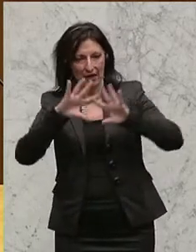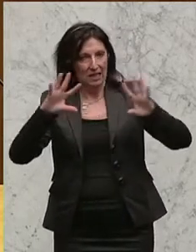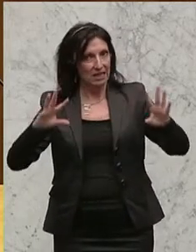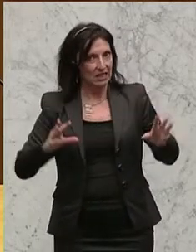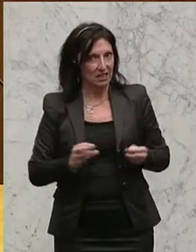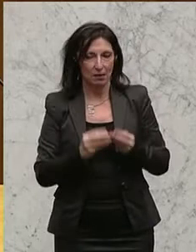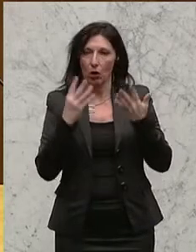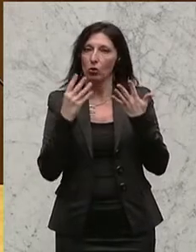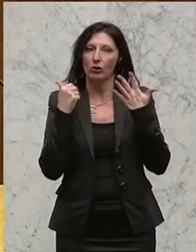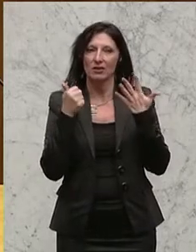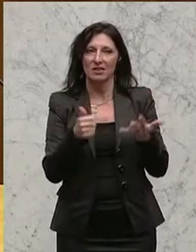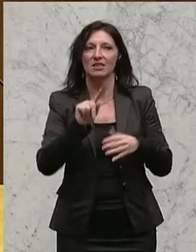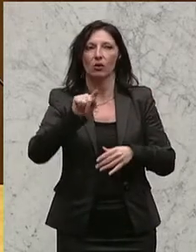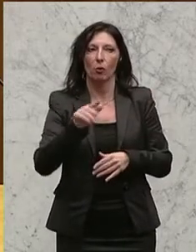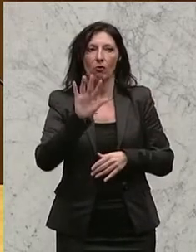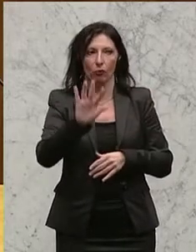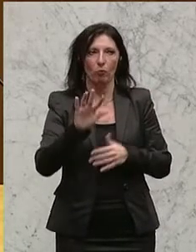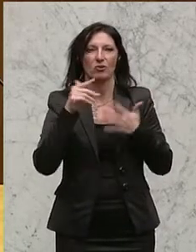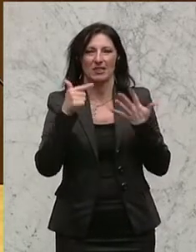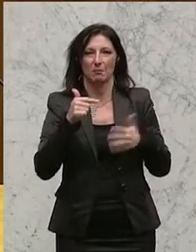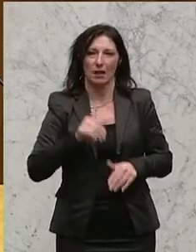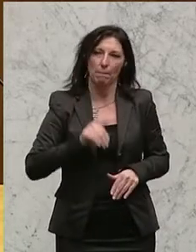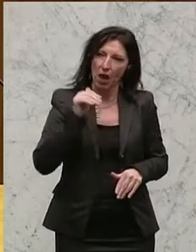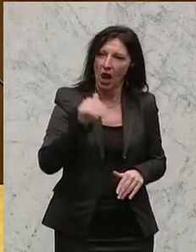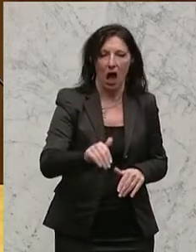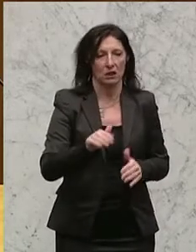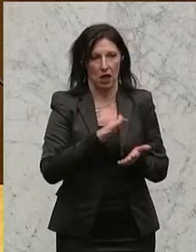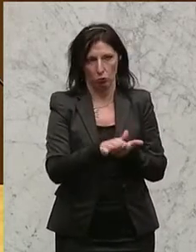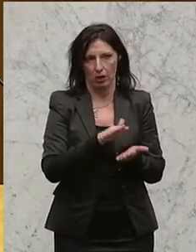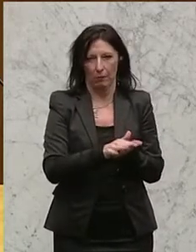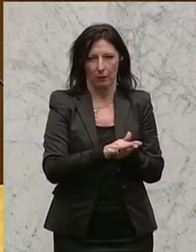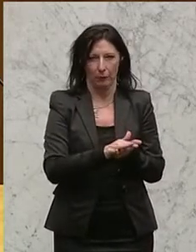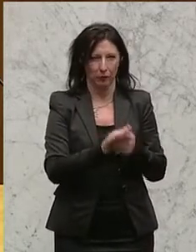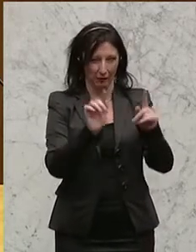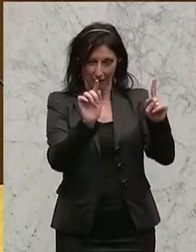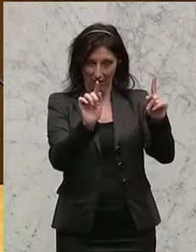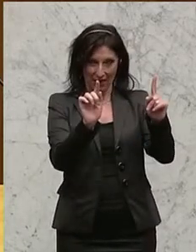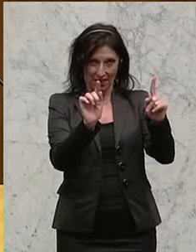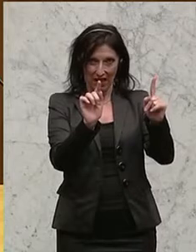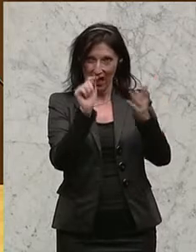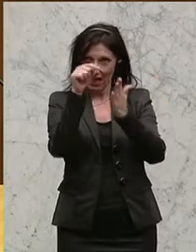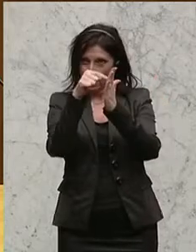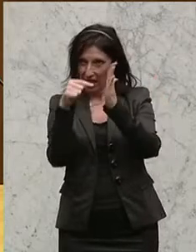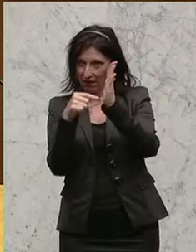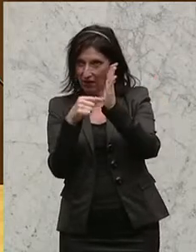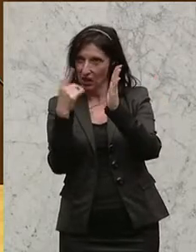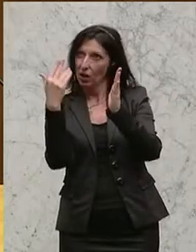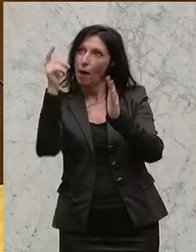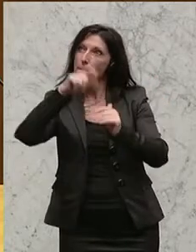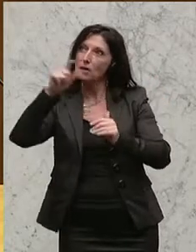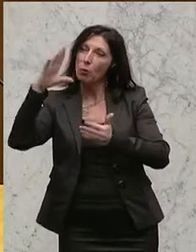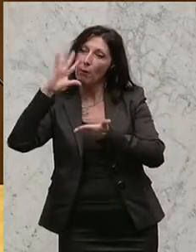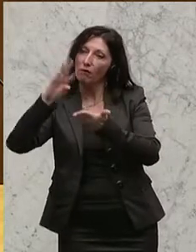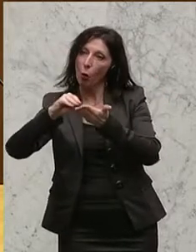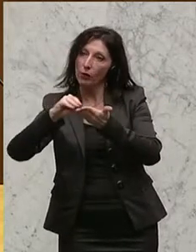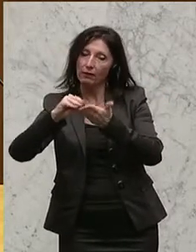69,75 Milliarden aus. Dividiere ich diese Zahl durch die Anzahl der Einwohner, komme ich auf eine